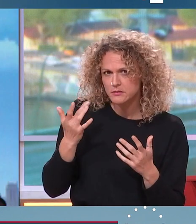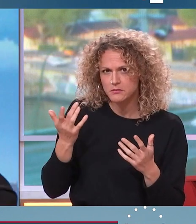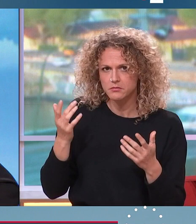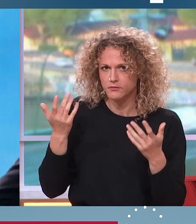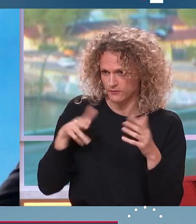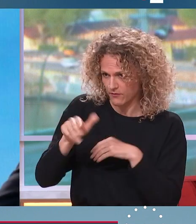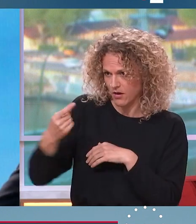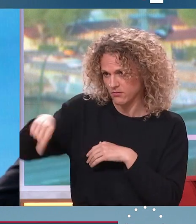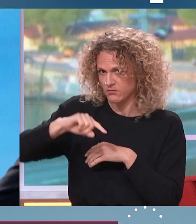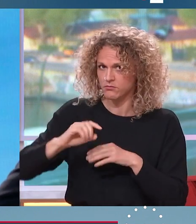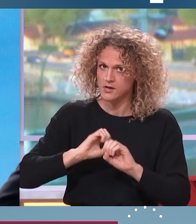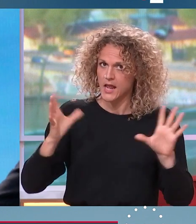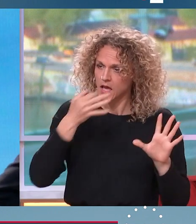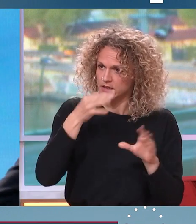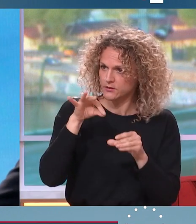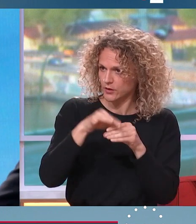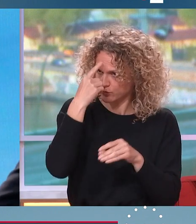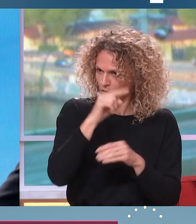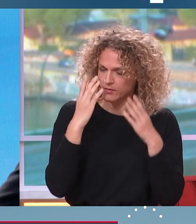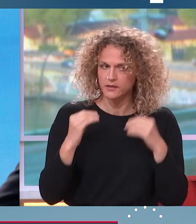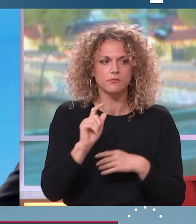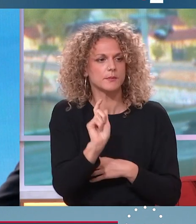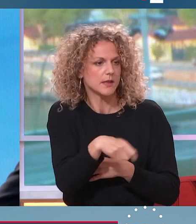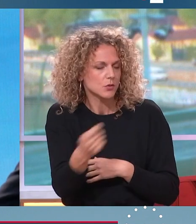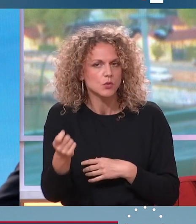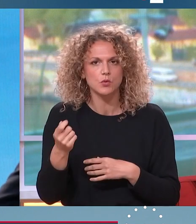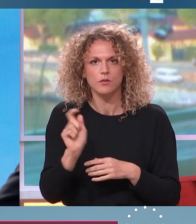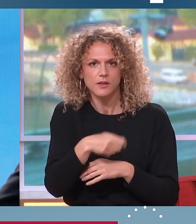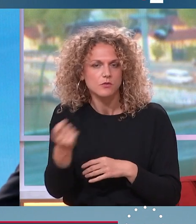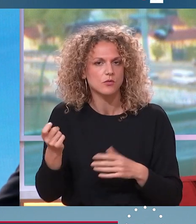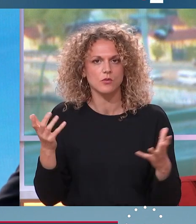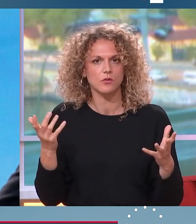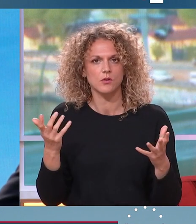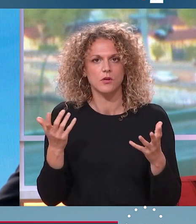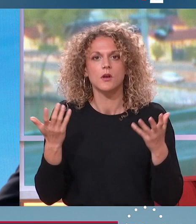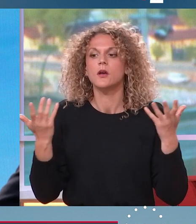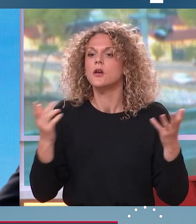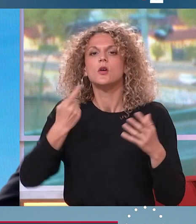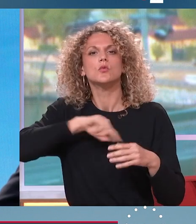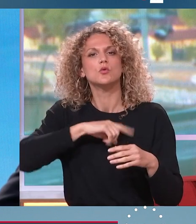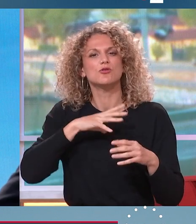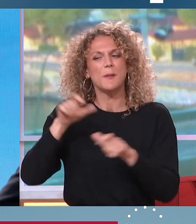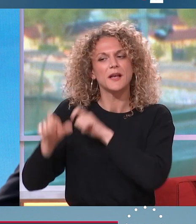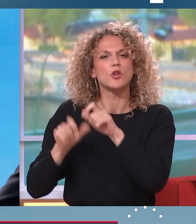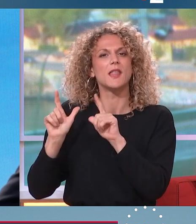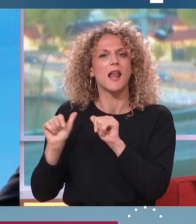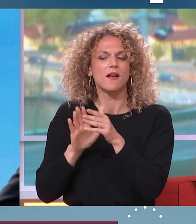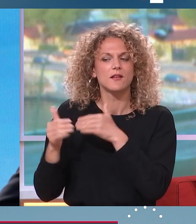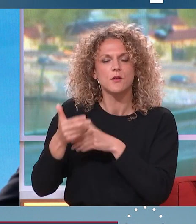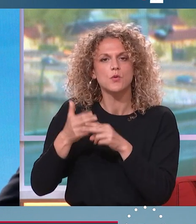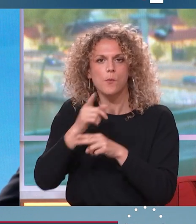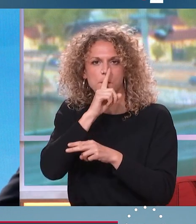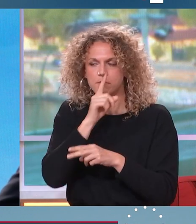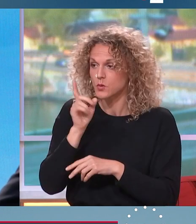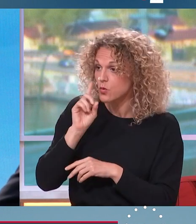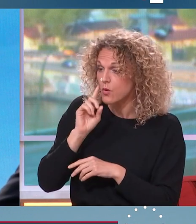sûr qu'il y des gens qui vont sortir du bois. Bien sûr qu'il y des gens qui vont se révéler. Et puis il a des gens que nous avons et que nous ne voulons pas révéler. Pourquoi ? Parce